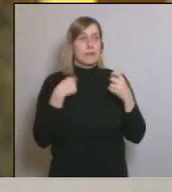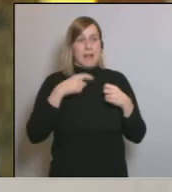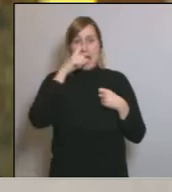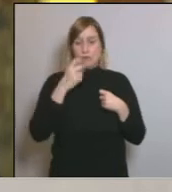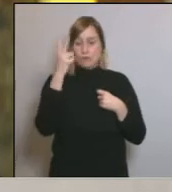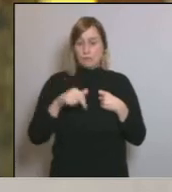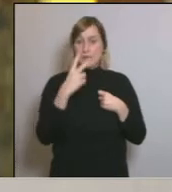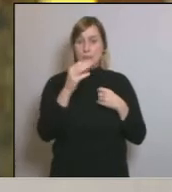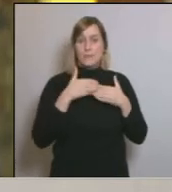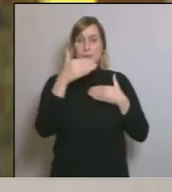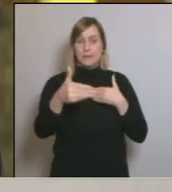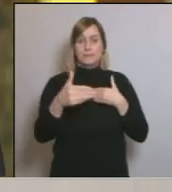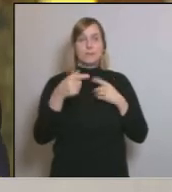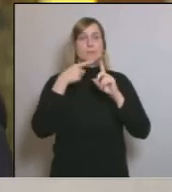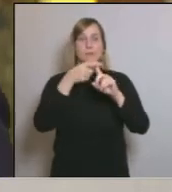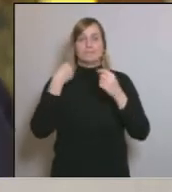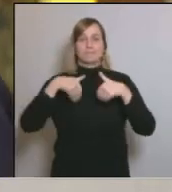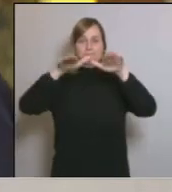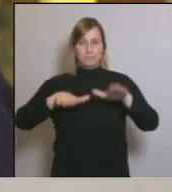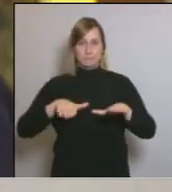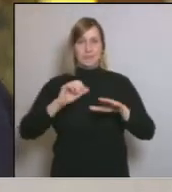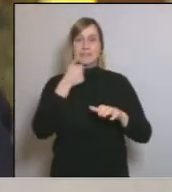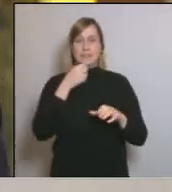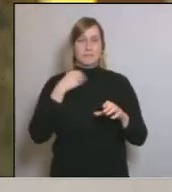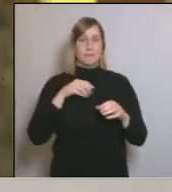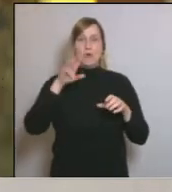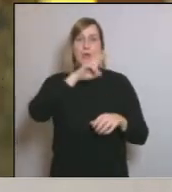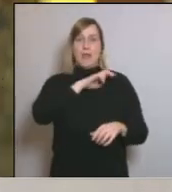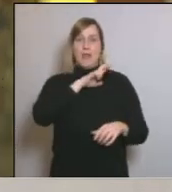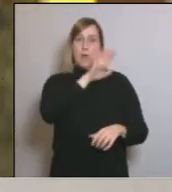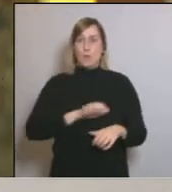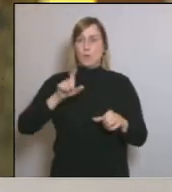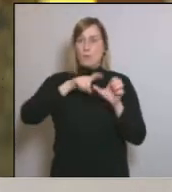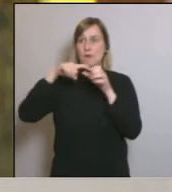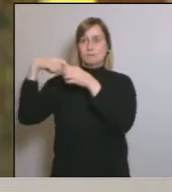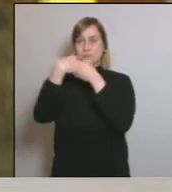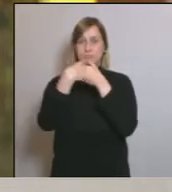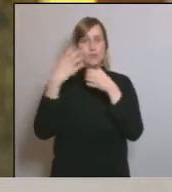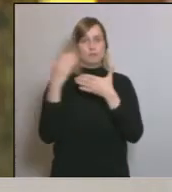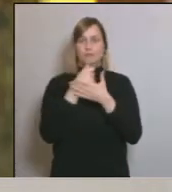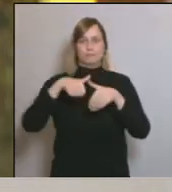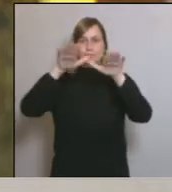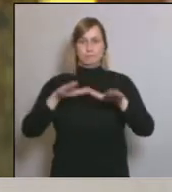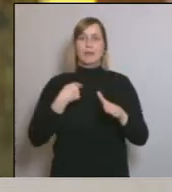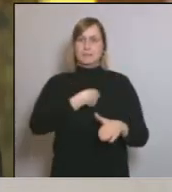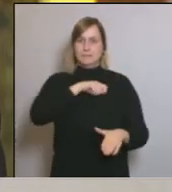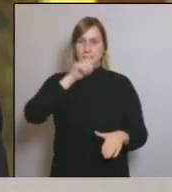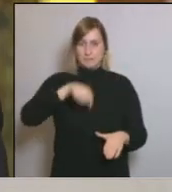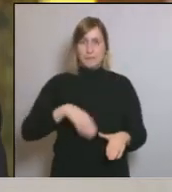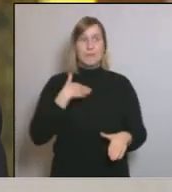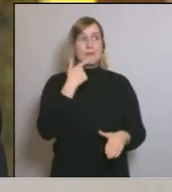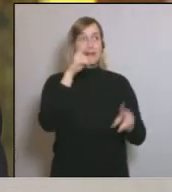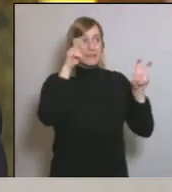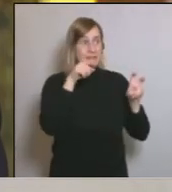han quedat suspesos pels estats membres i també per l'estat espanyol. Per això, demanem que aquesta mesura es traslladi amb